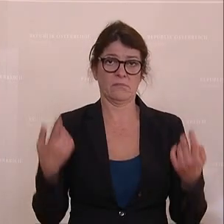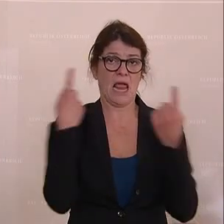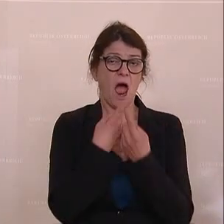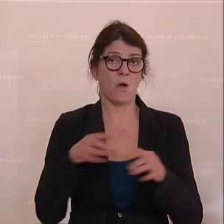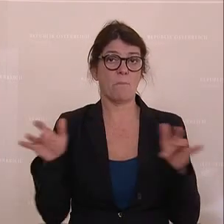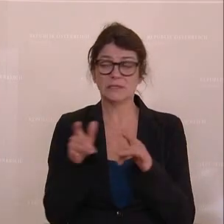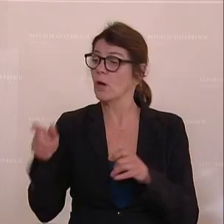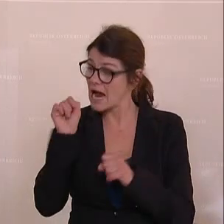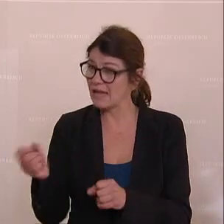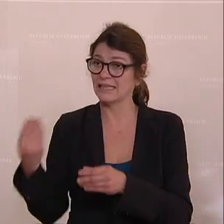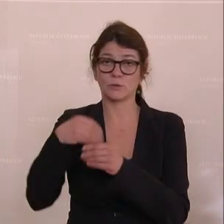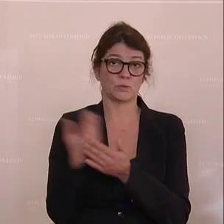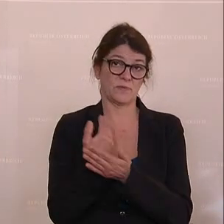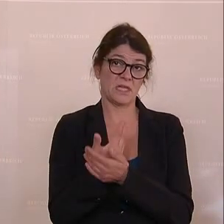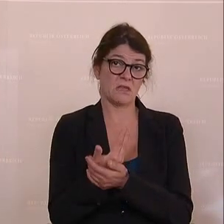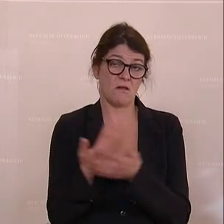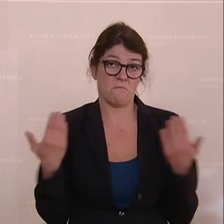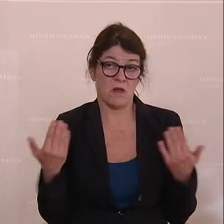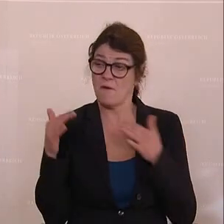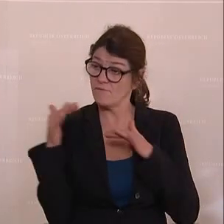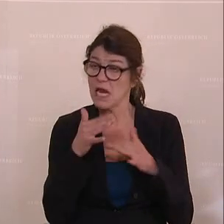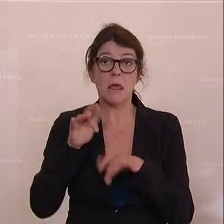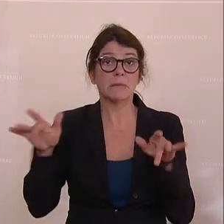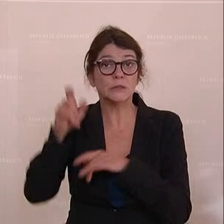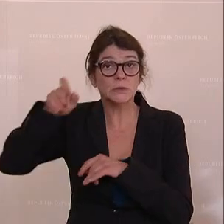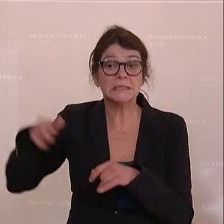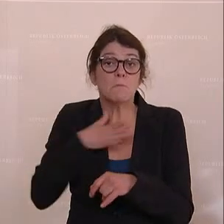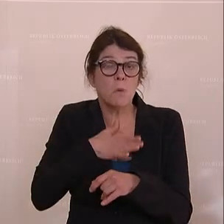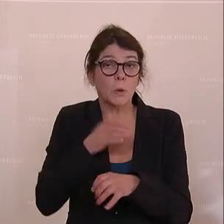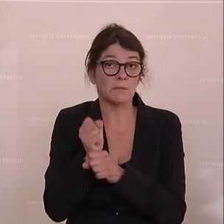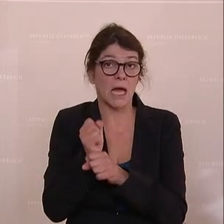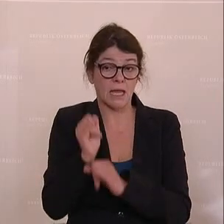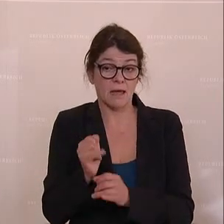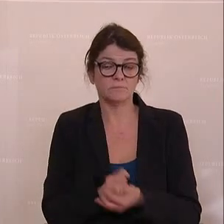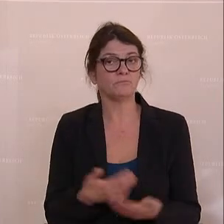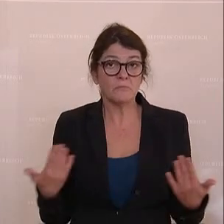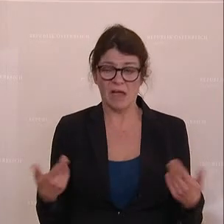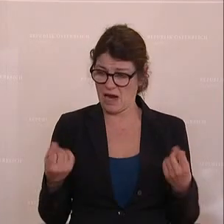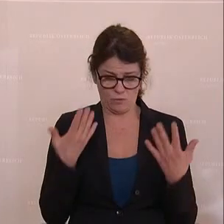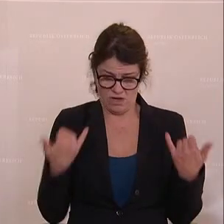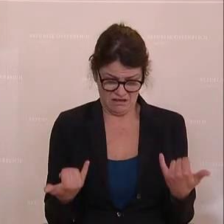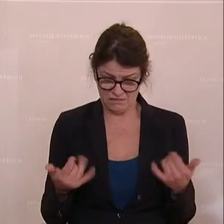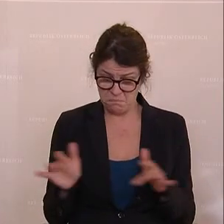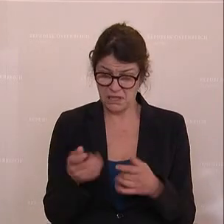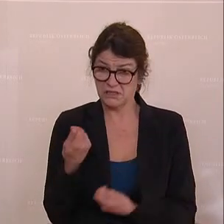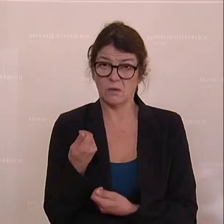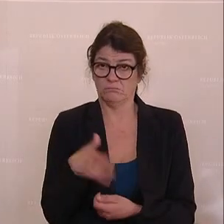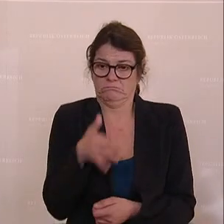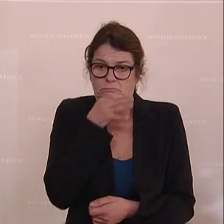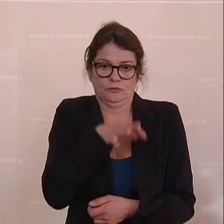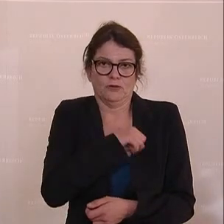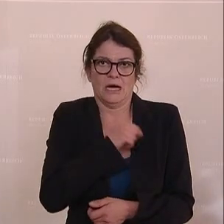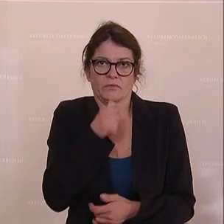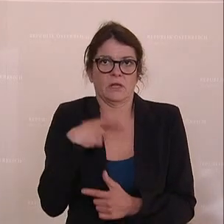dazu verdienen zu können. Und viele Pensionisten würden das gerne machen, weil sie eben aktuell mit ihrer Pension nicht über die Runden kommen.